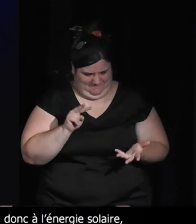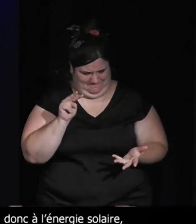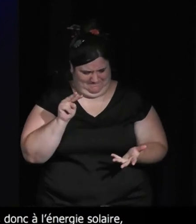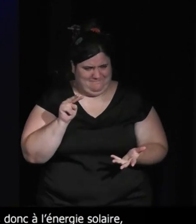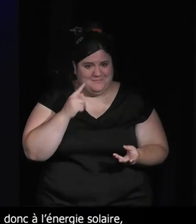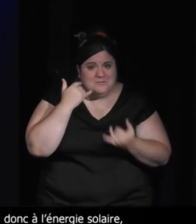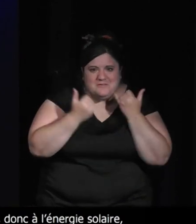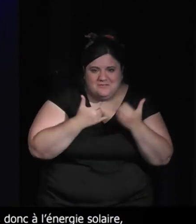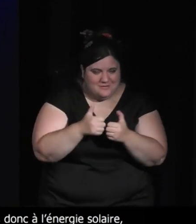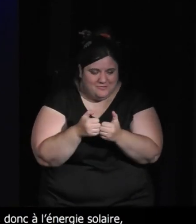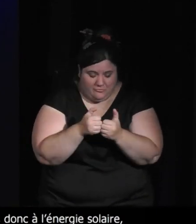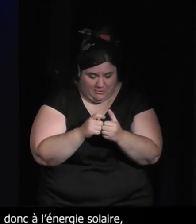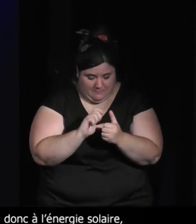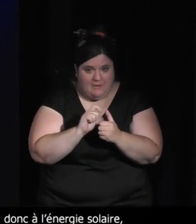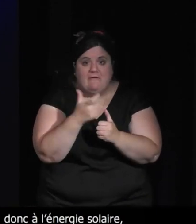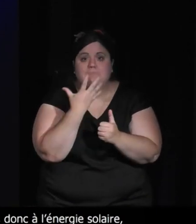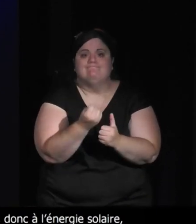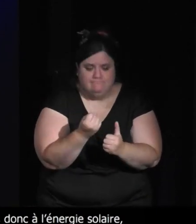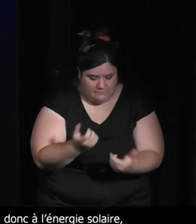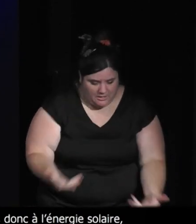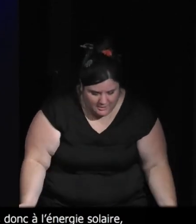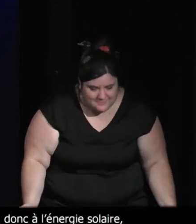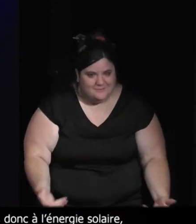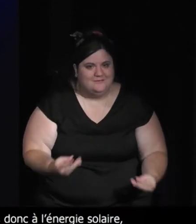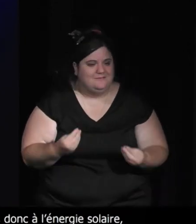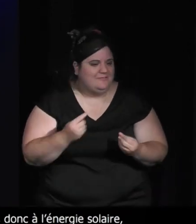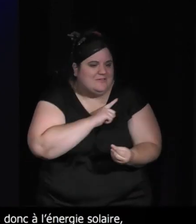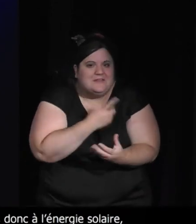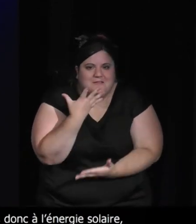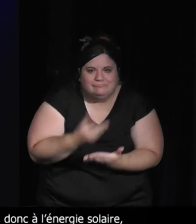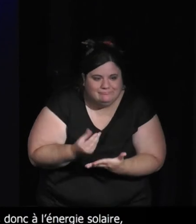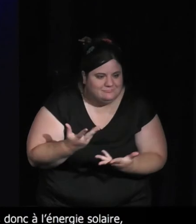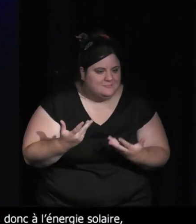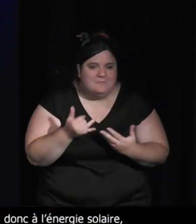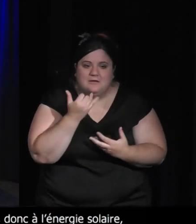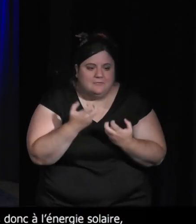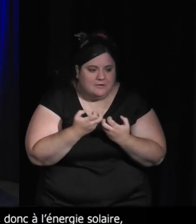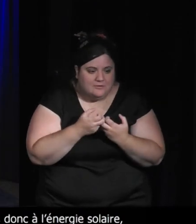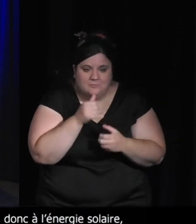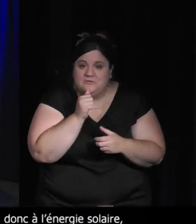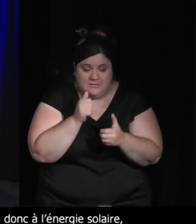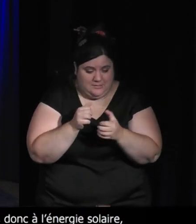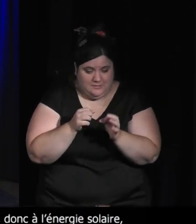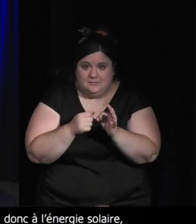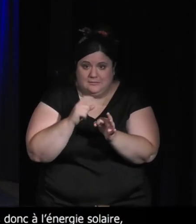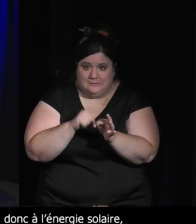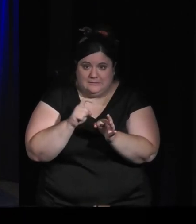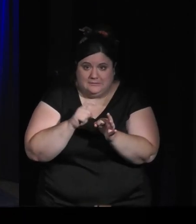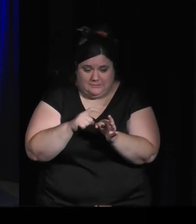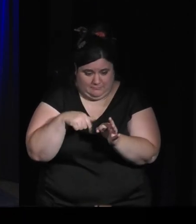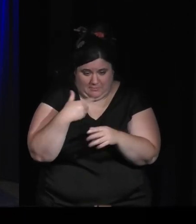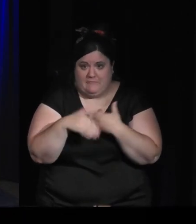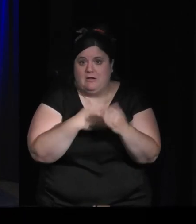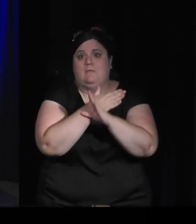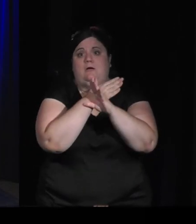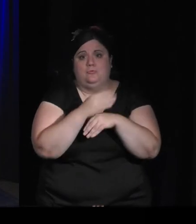Game Boy. Quand on joue à Tetris, à la limite, peut-être qu'on met suffisamment d'énergie. il y un petit écran, on va envoyer toutes les contraintes dedans. Super Mario Land,